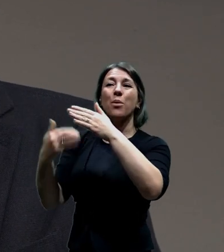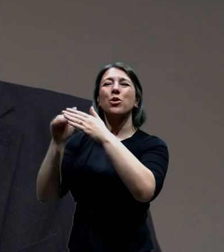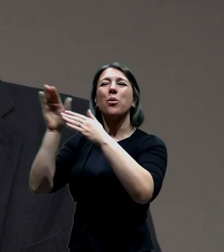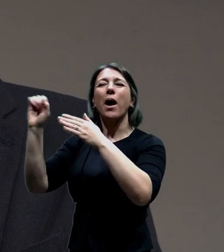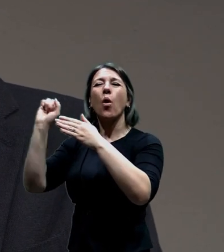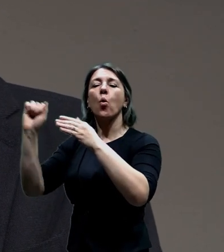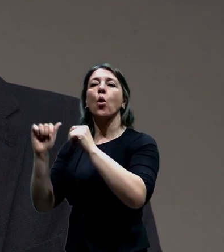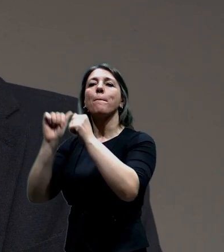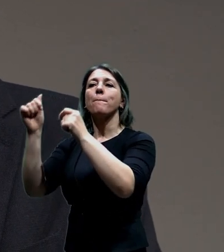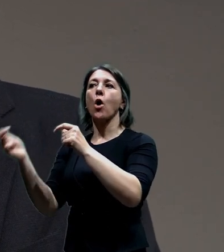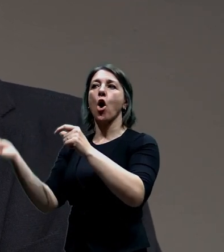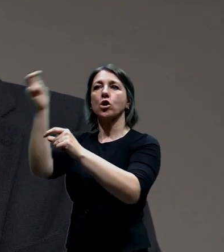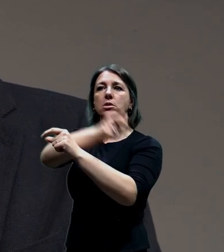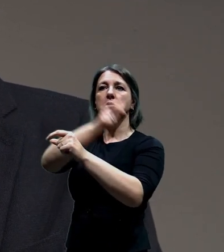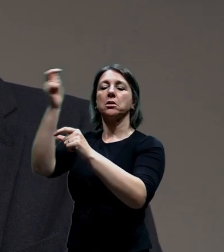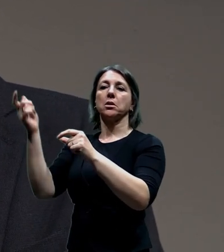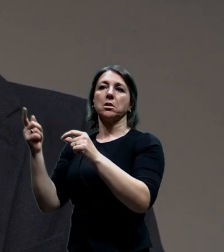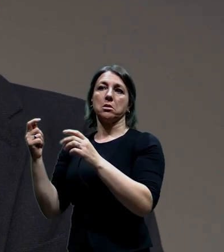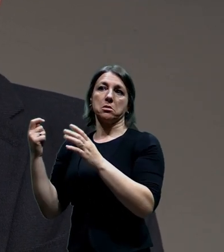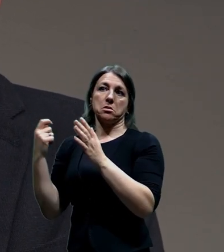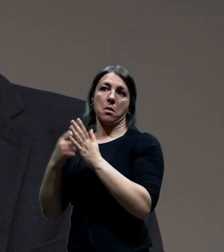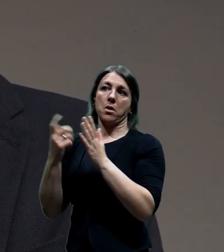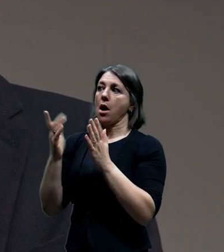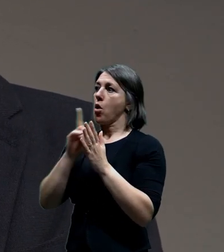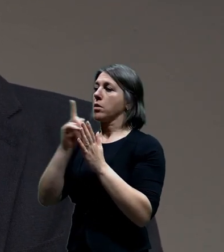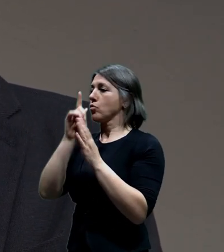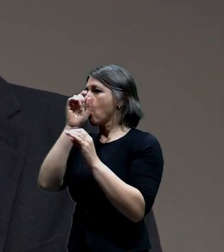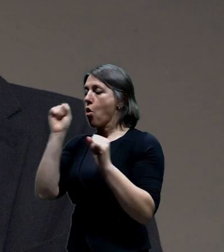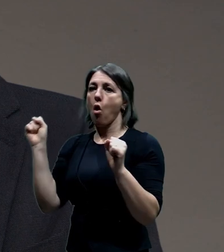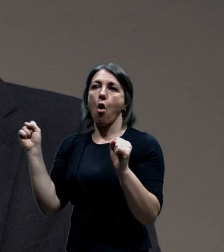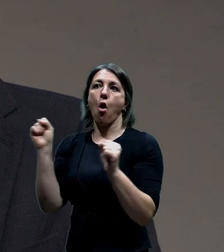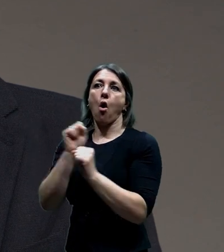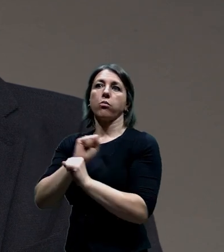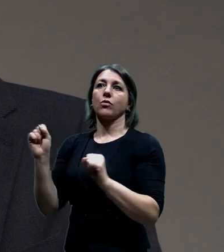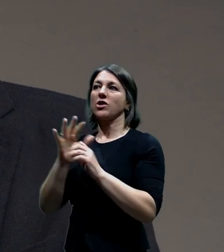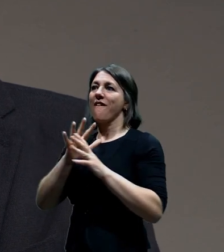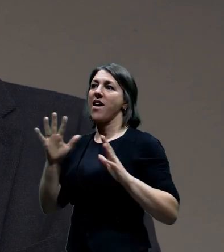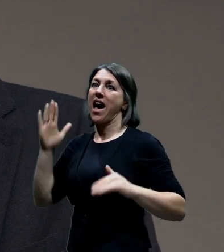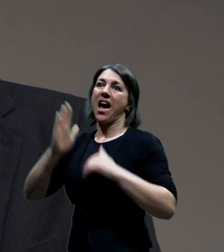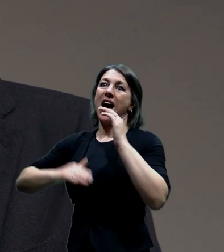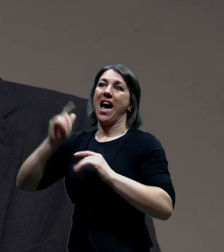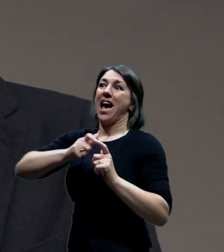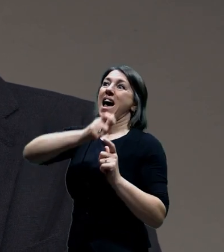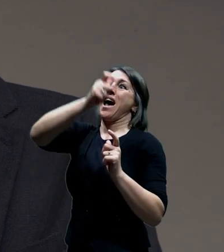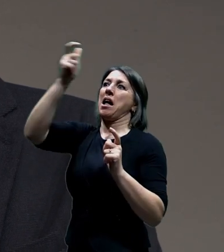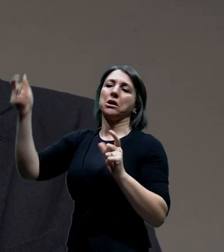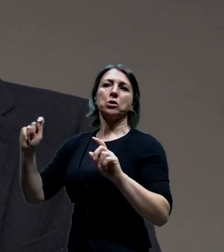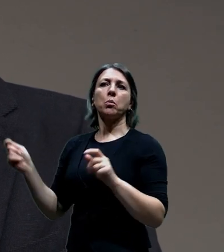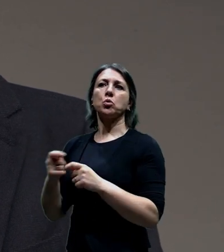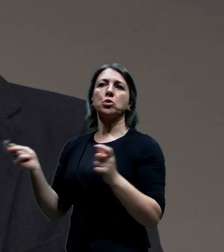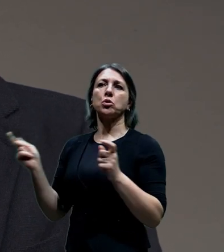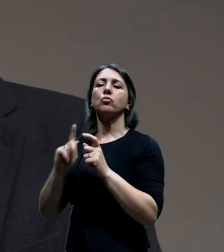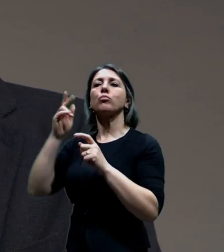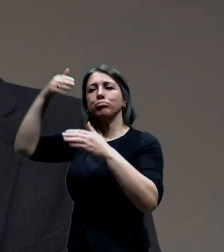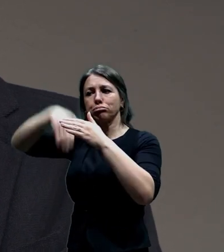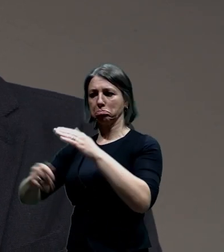tak obrovskou a tak zásadní stavbou, která vstupuje do toho území a na